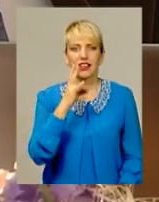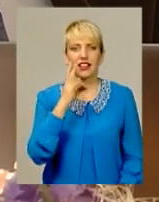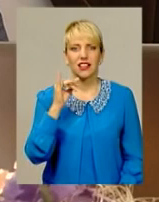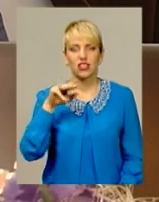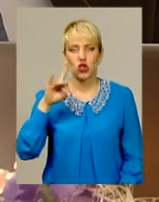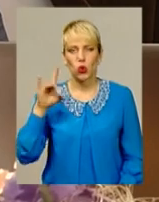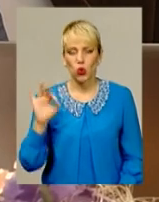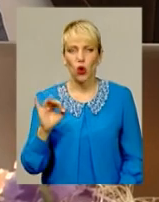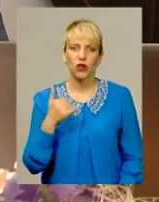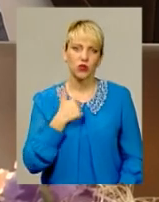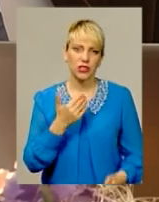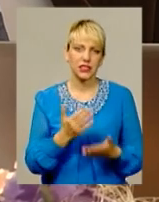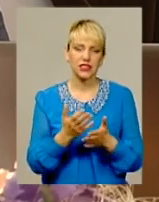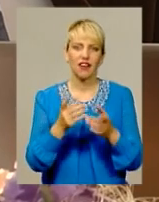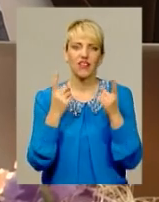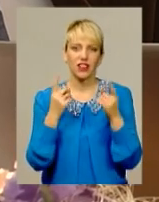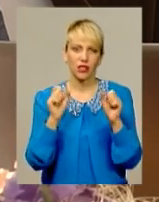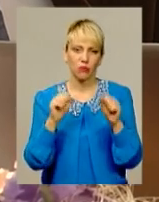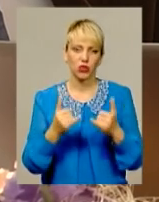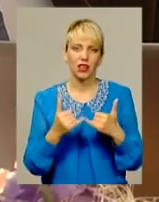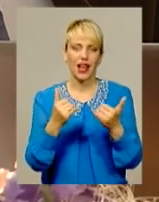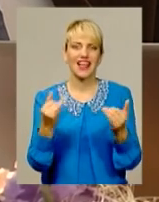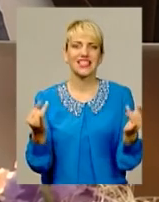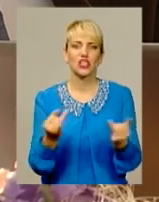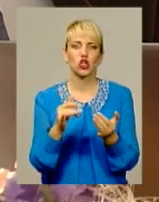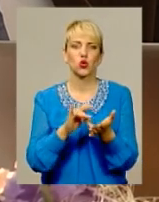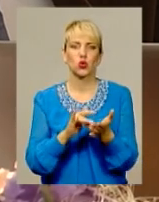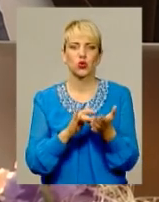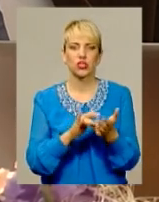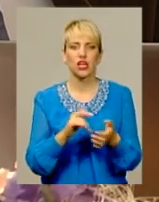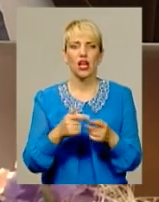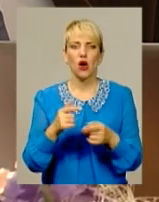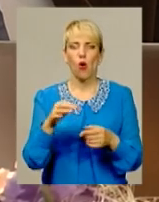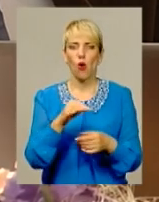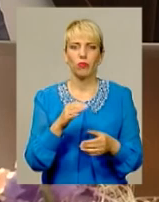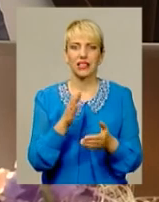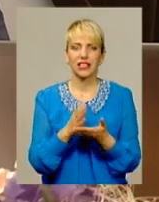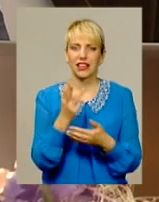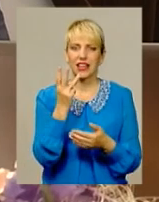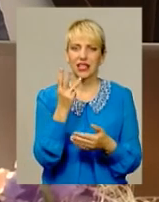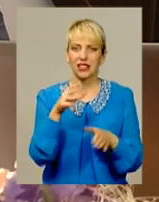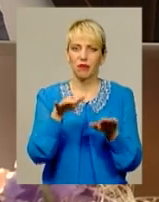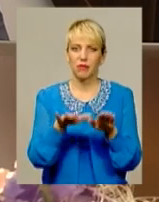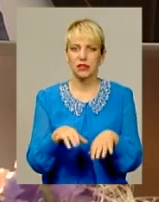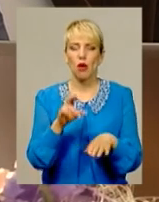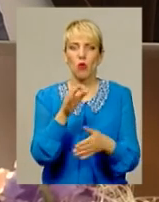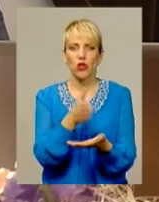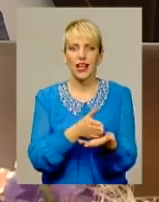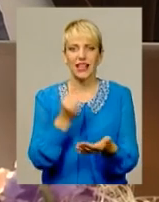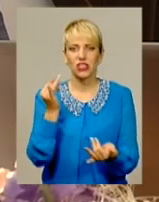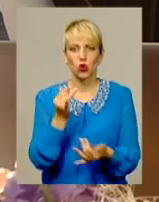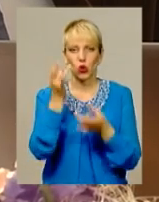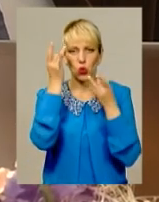цього, ще достатньо великі можливості для історичного туризму, оскільки область посідає третє місце по наявності історико